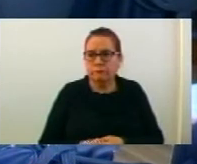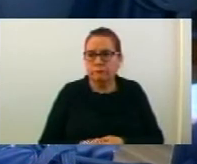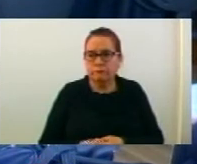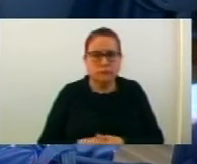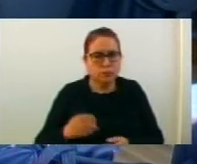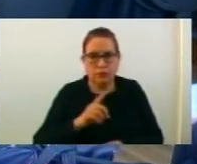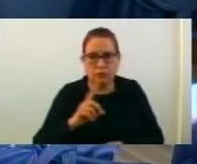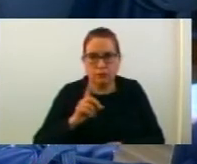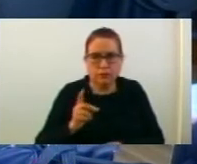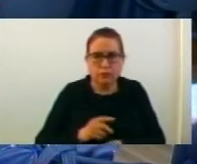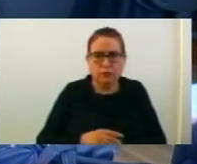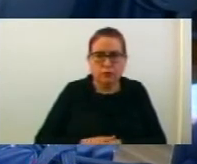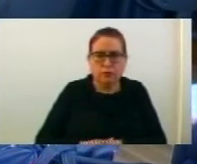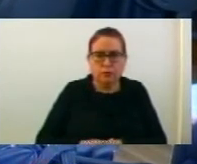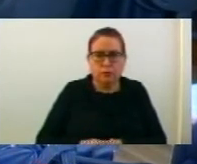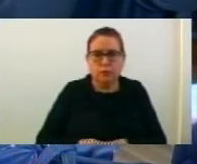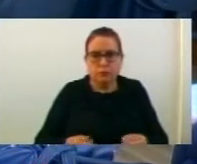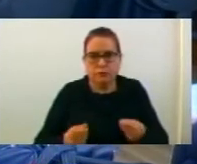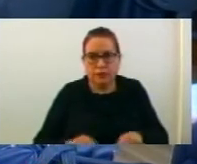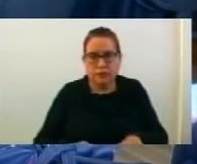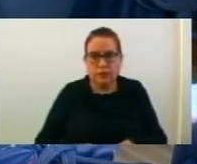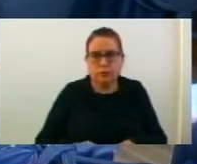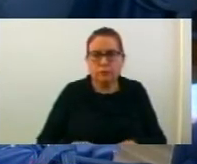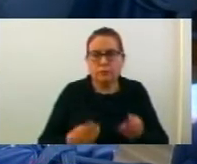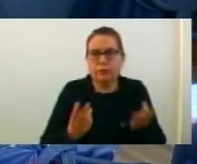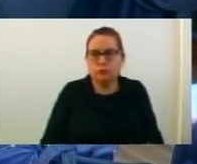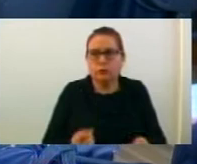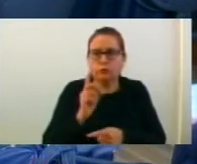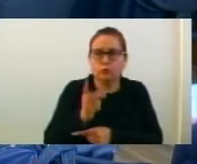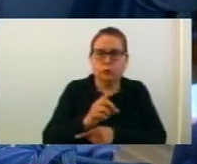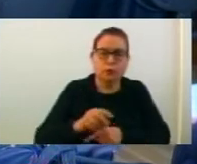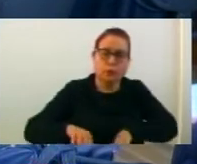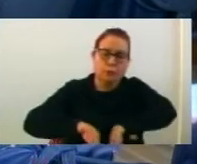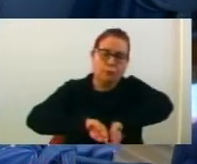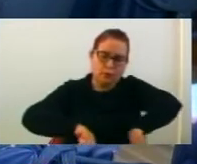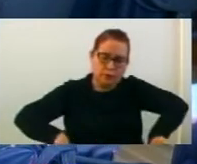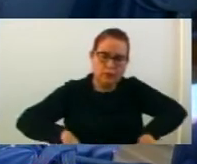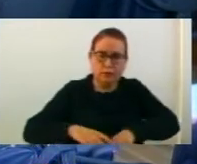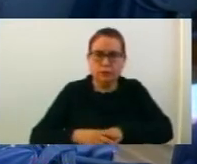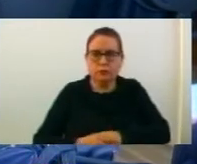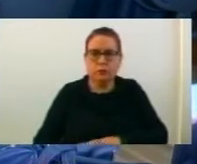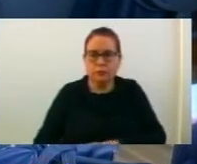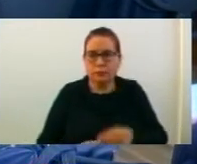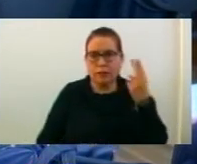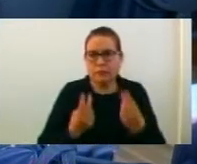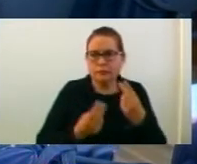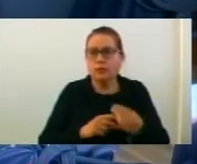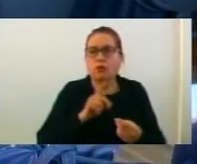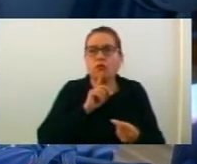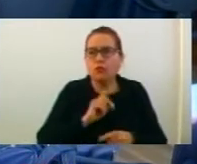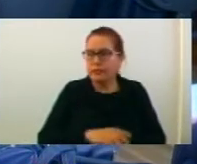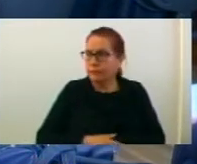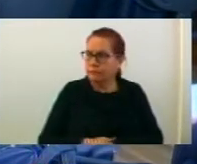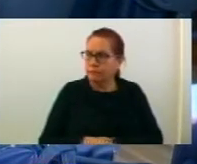Доколко никой не бара збор, го заклучвам претрасот и предлог от луките со предлогите от комисијата поеденшни ги ставам нагласен.